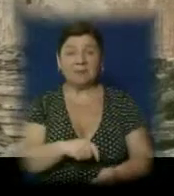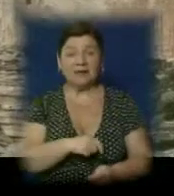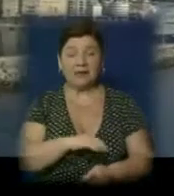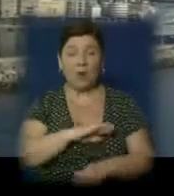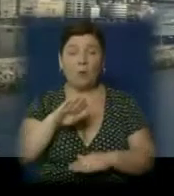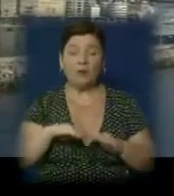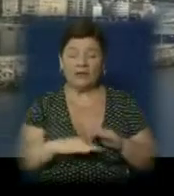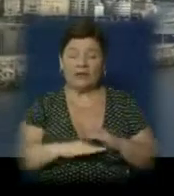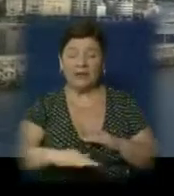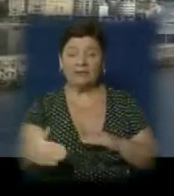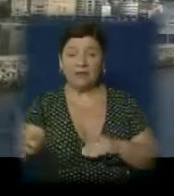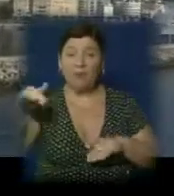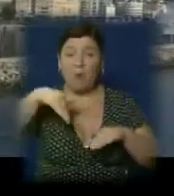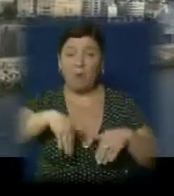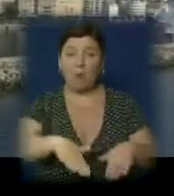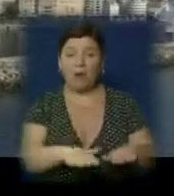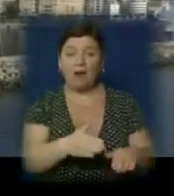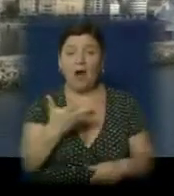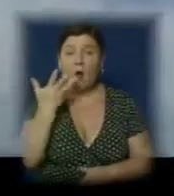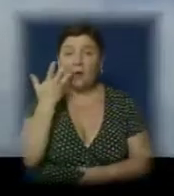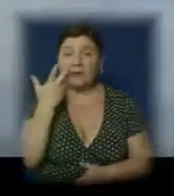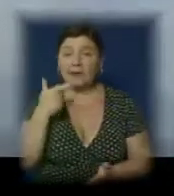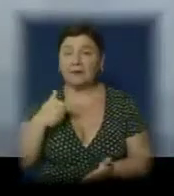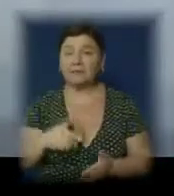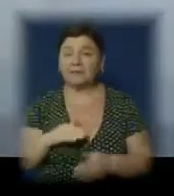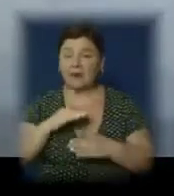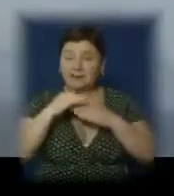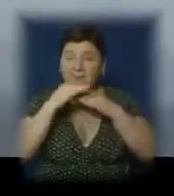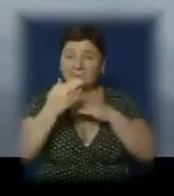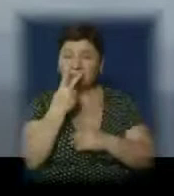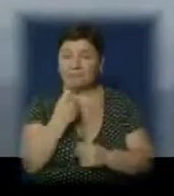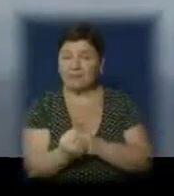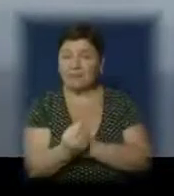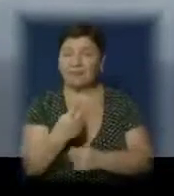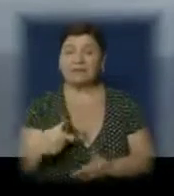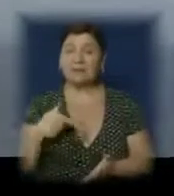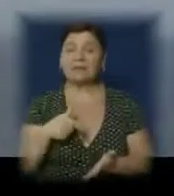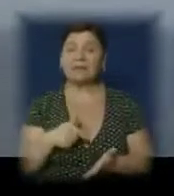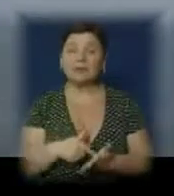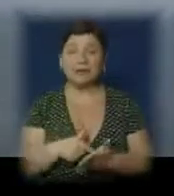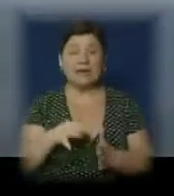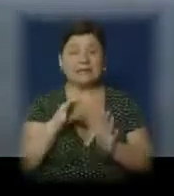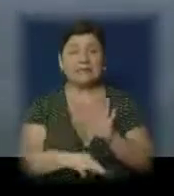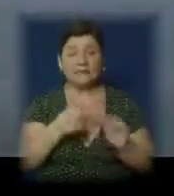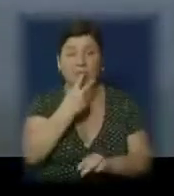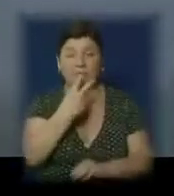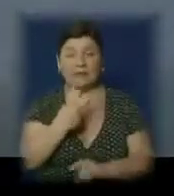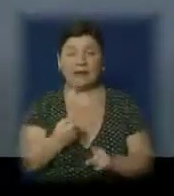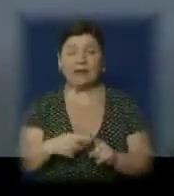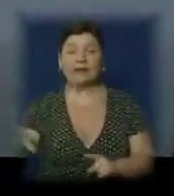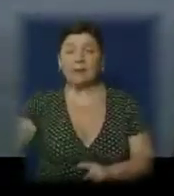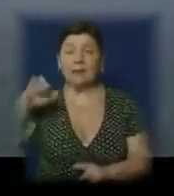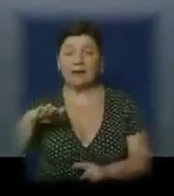моря. Коли на горизонті з'явився міст, боніфачо, зразу видно, що похоже цей берег на